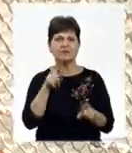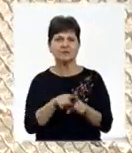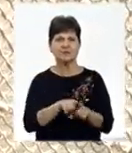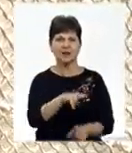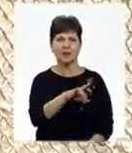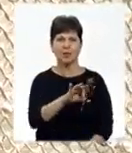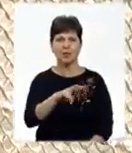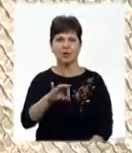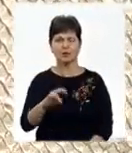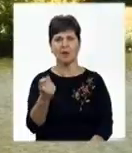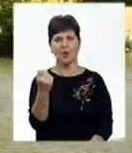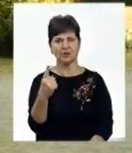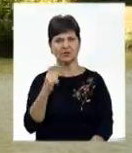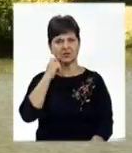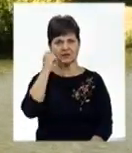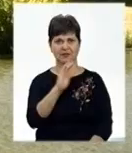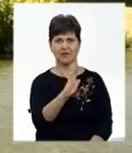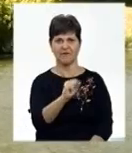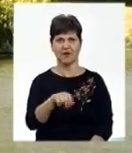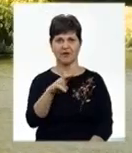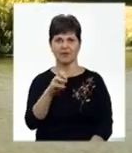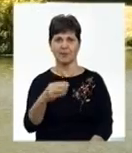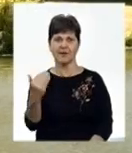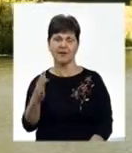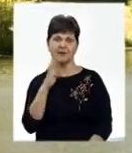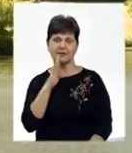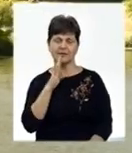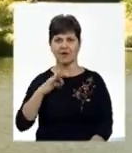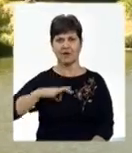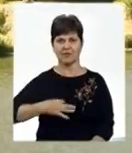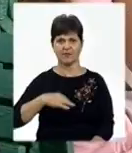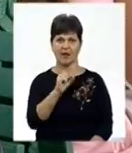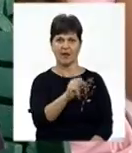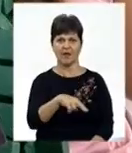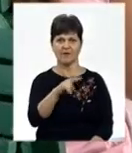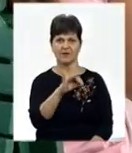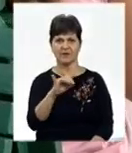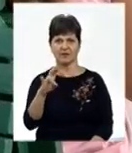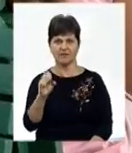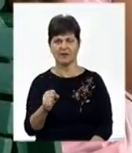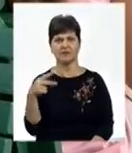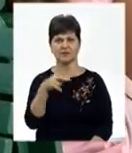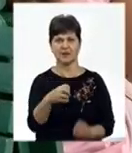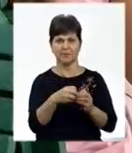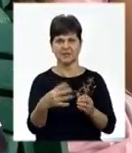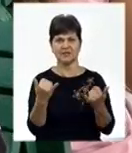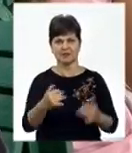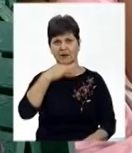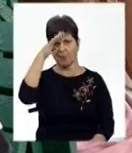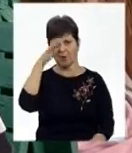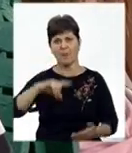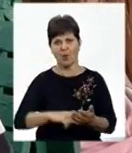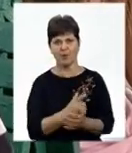візьме участь 12-річної Вадим. Їх тато був розвідником в Авдіївці 2015-го. Нині він знову перебуває на сході. Мій